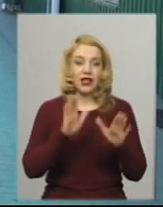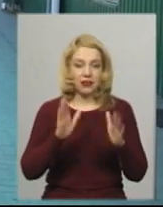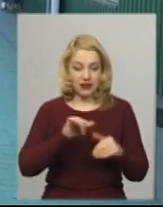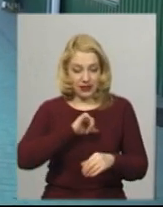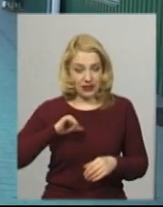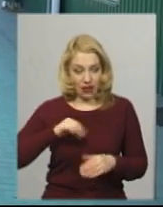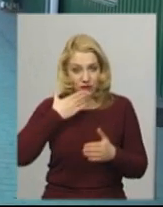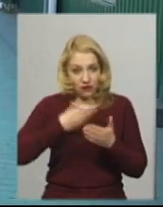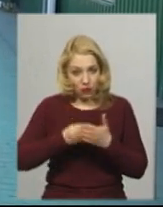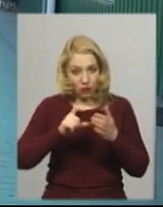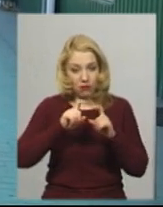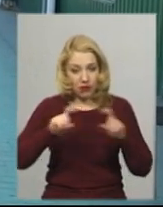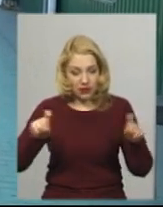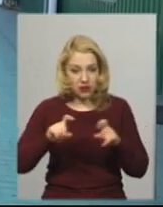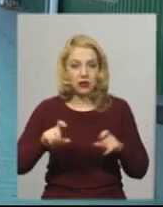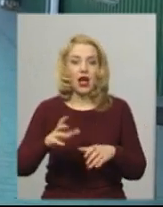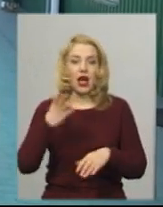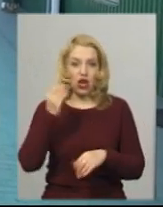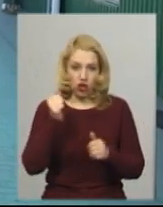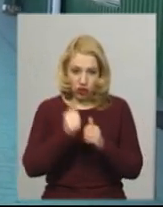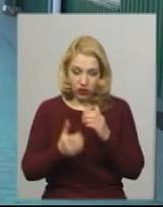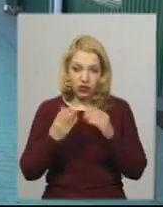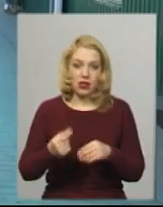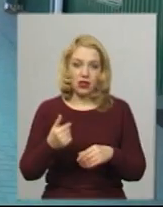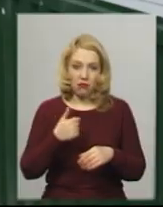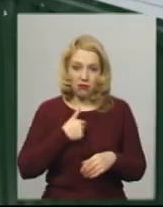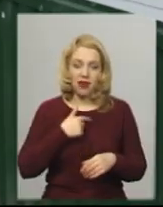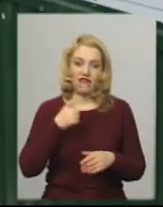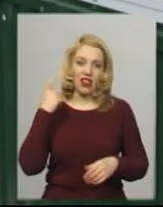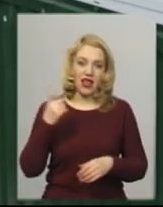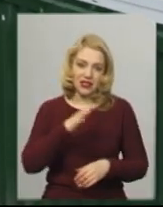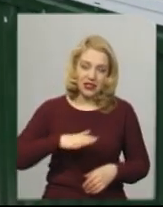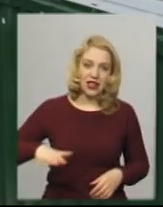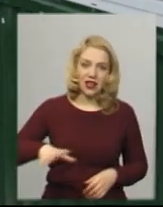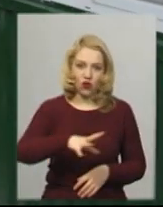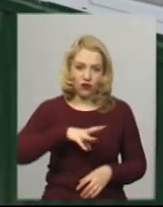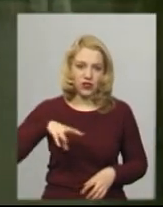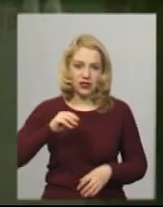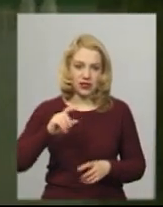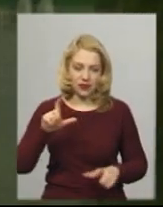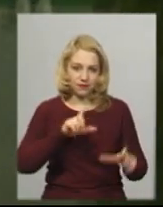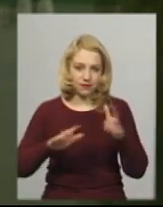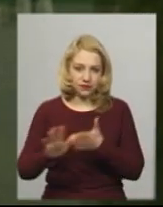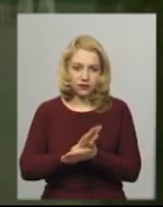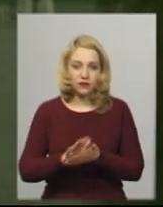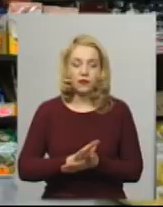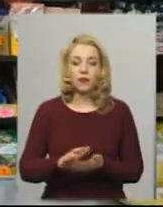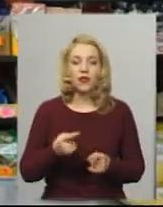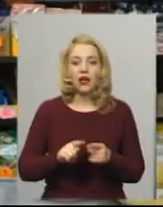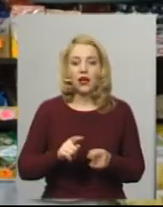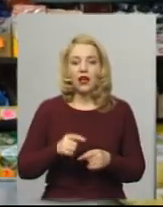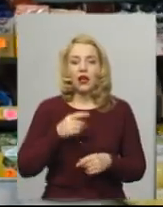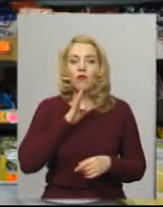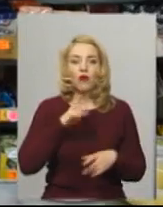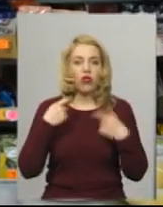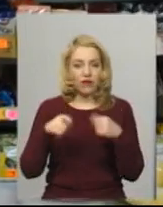орендарі, щоденно проводимо дезінфекцію і ми, власники території. Продавчиня крамнички на оптовмиринку Дубова Надія Наконечна каже,